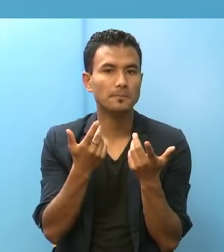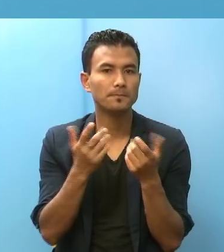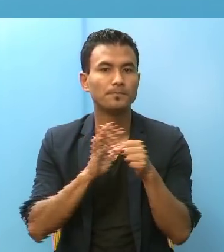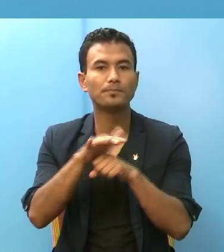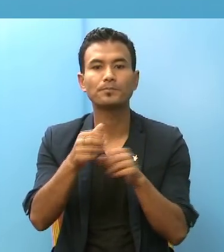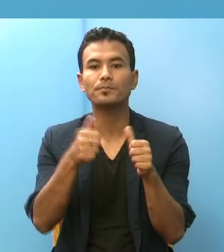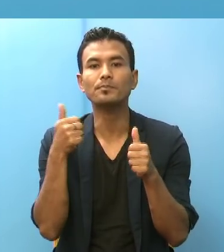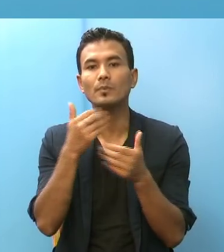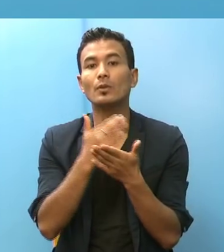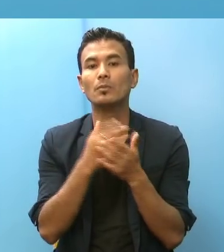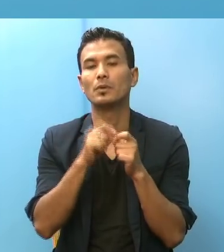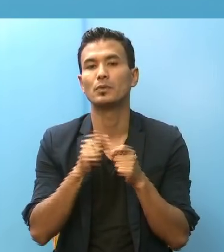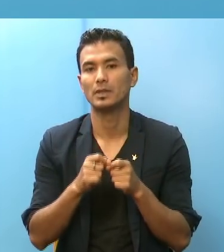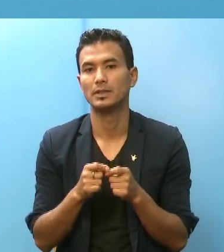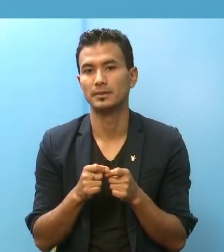बडी उपयोगा